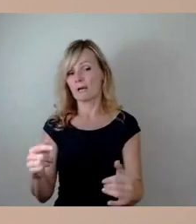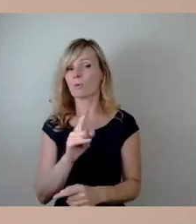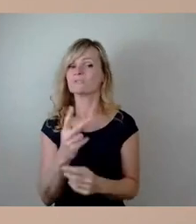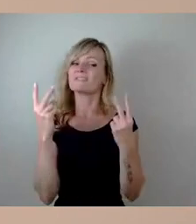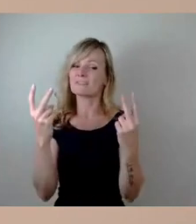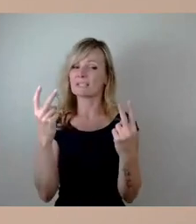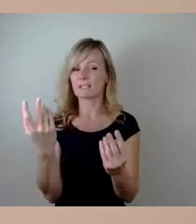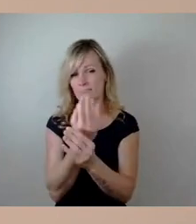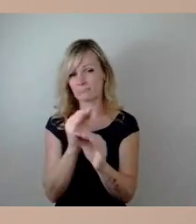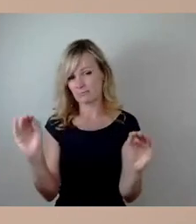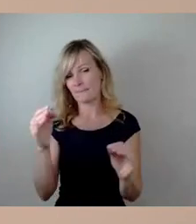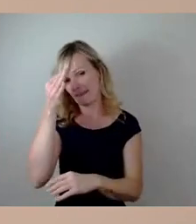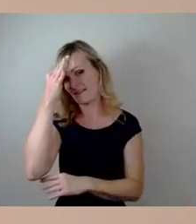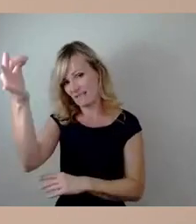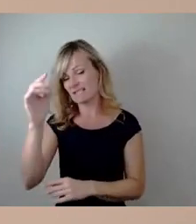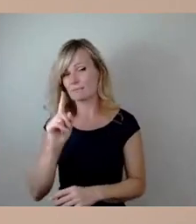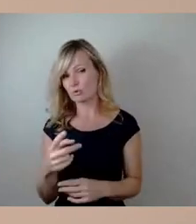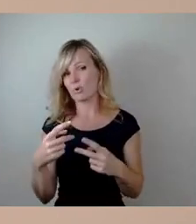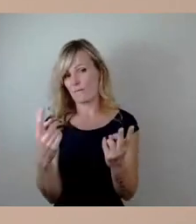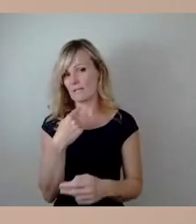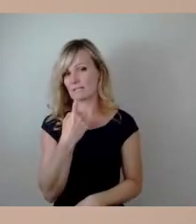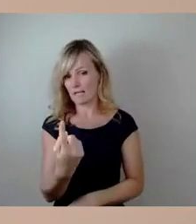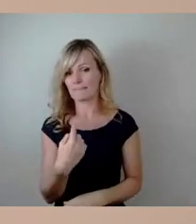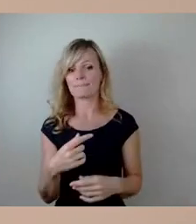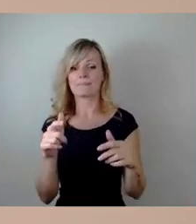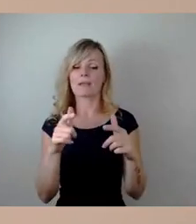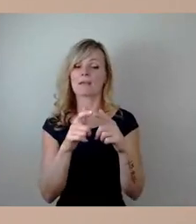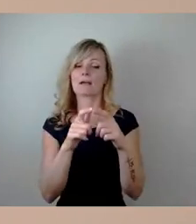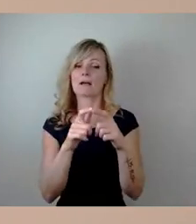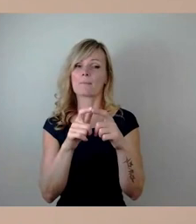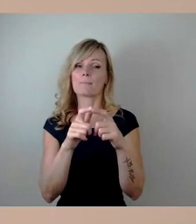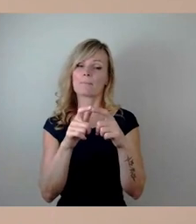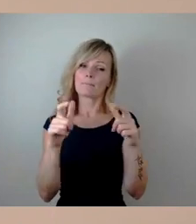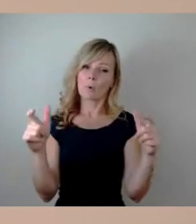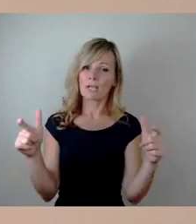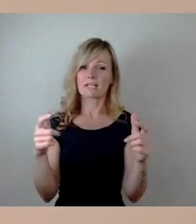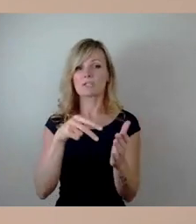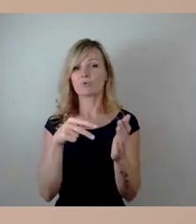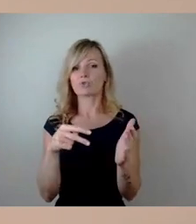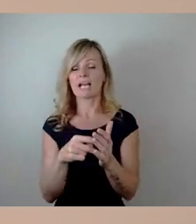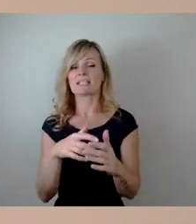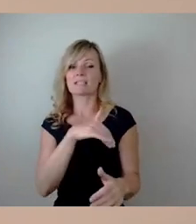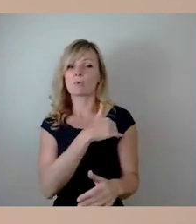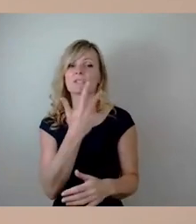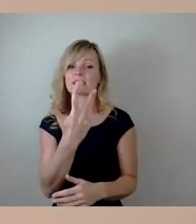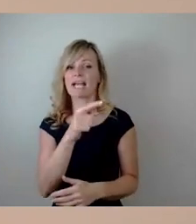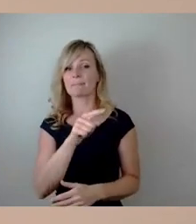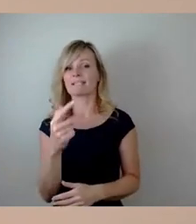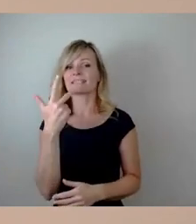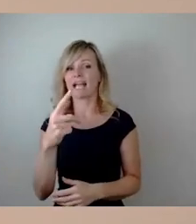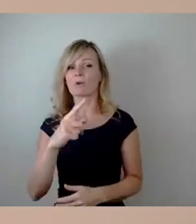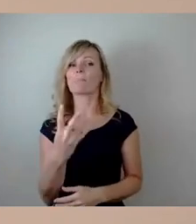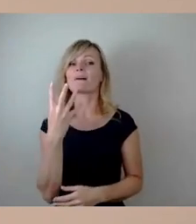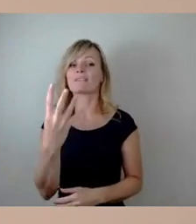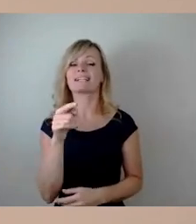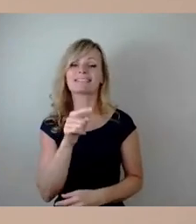soll man nochmal sagen, die Brückenzustandsnote war ja 3 bis 3,4. Das bedeutet ja nicht zwangsläufig,